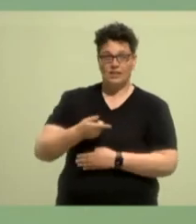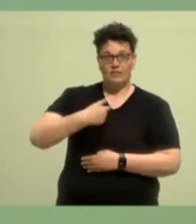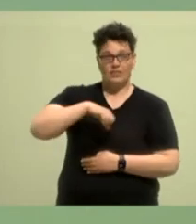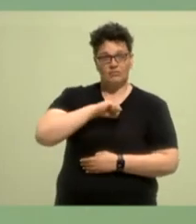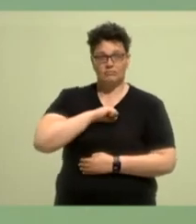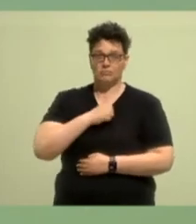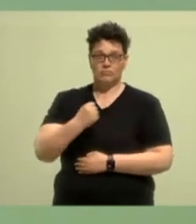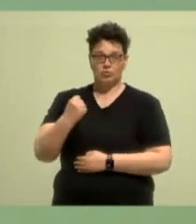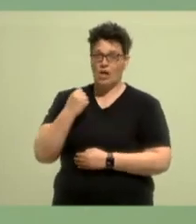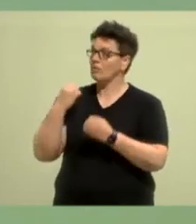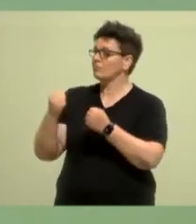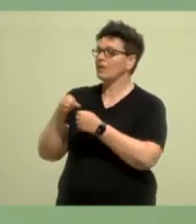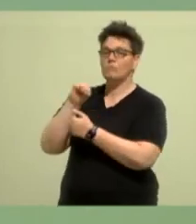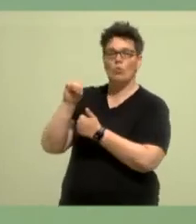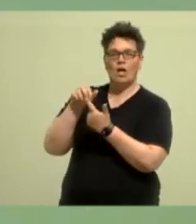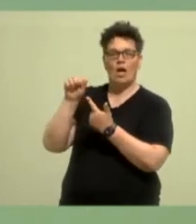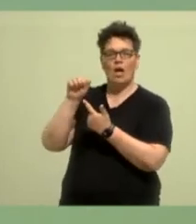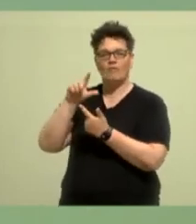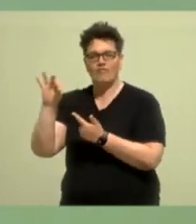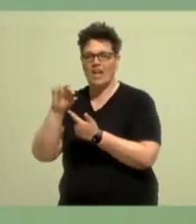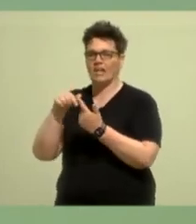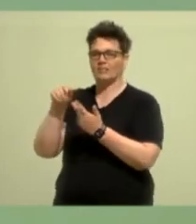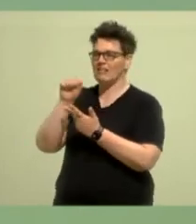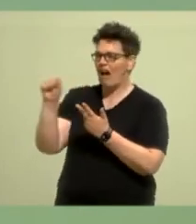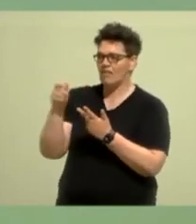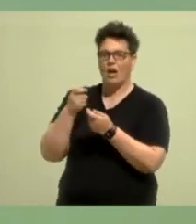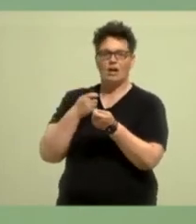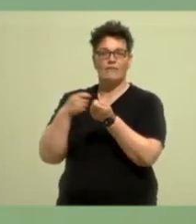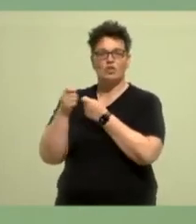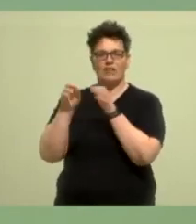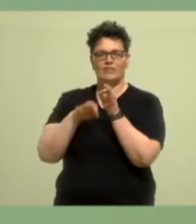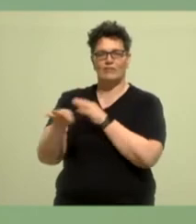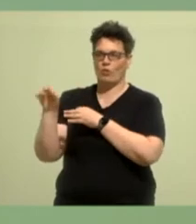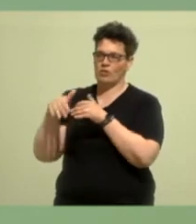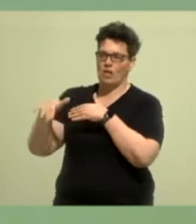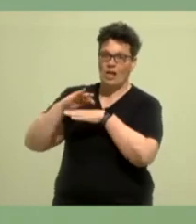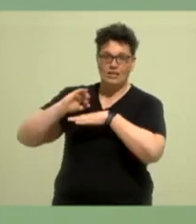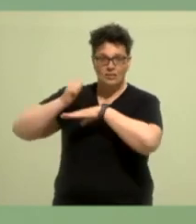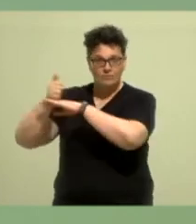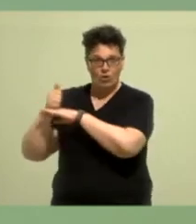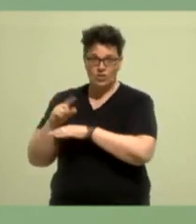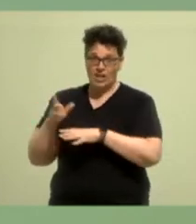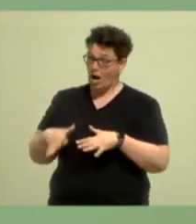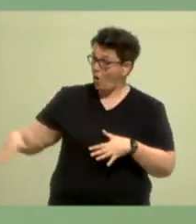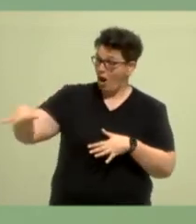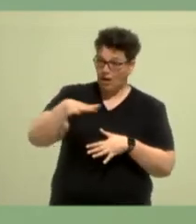mit Mona und Felix und mit Anja im geschäftsführenden Landesvorstand, im ganzen Landesvorstand, in der